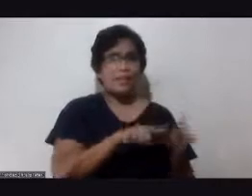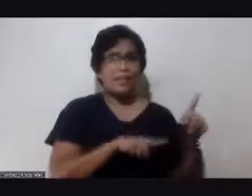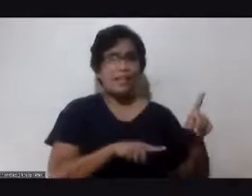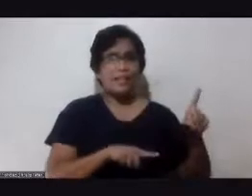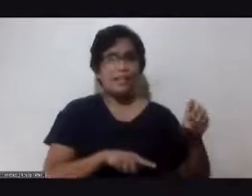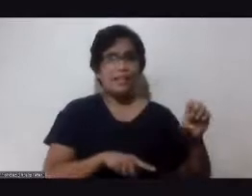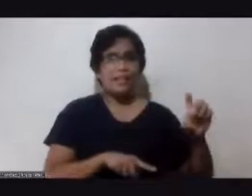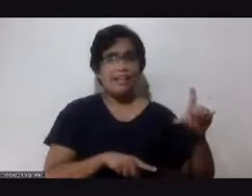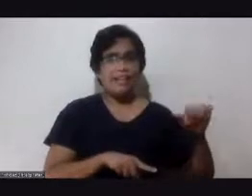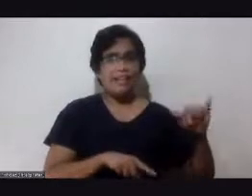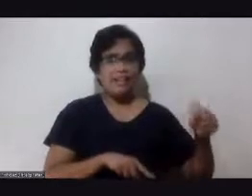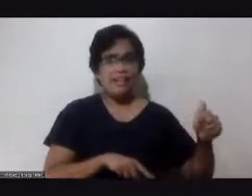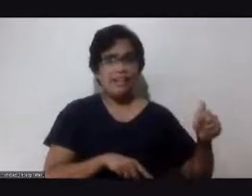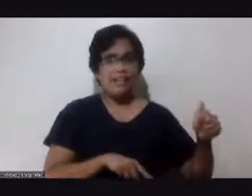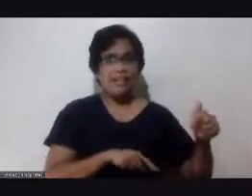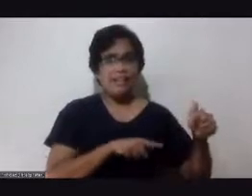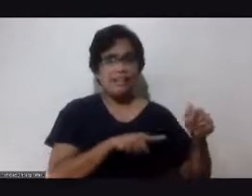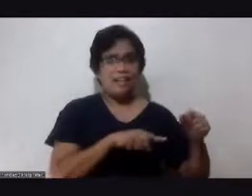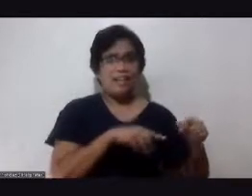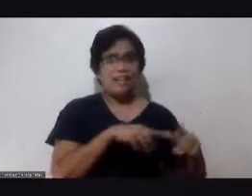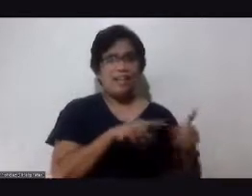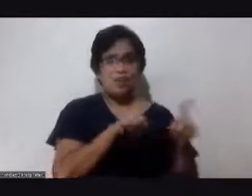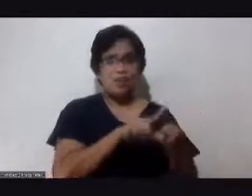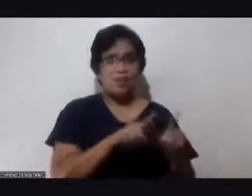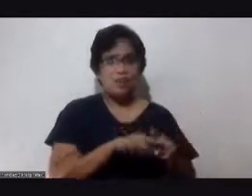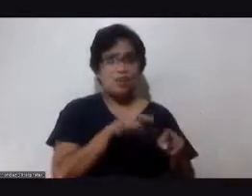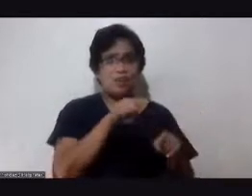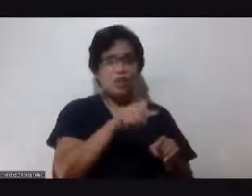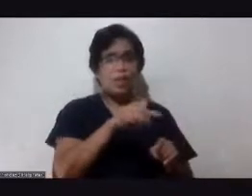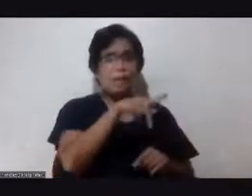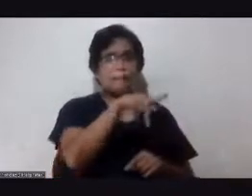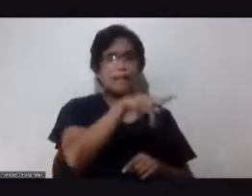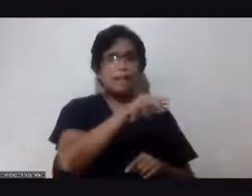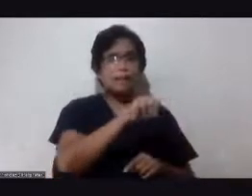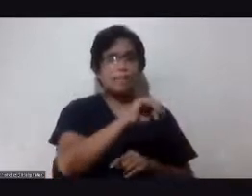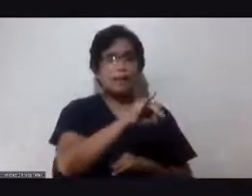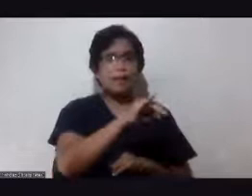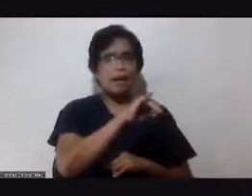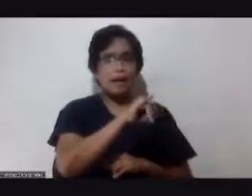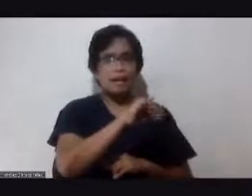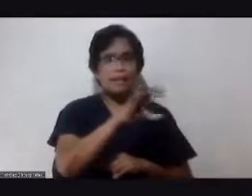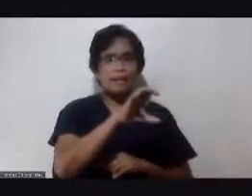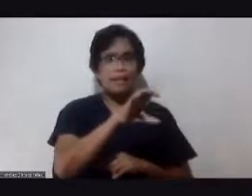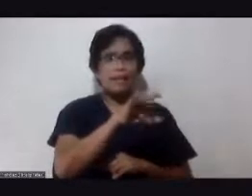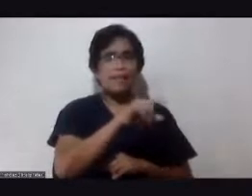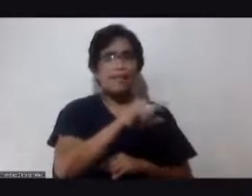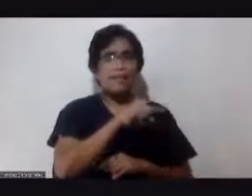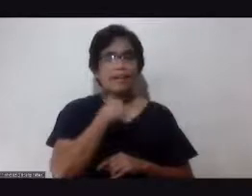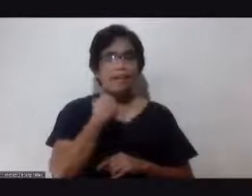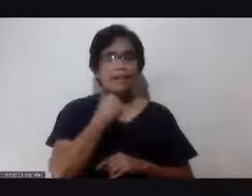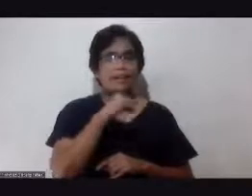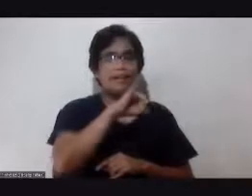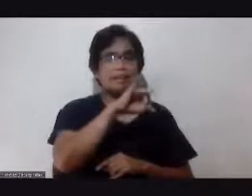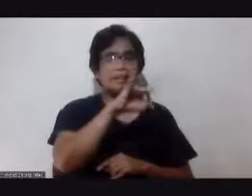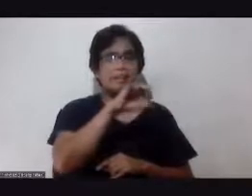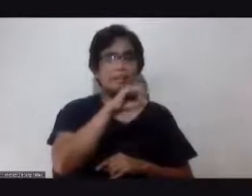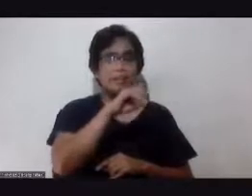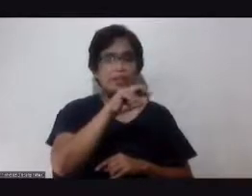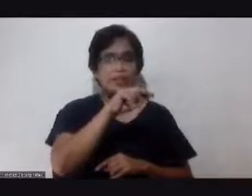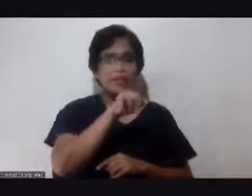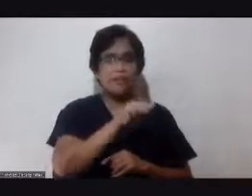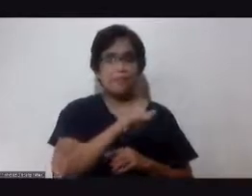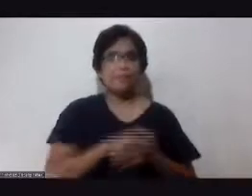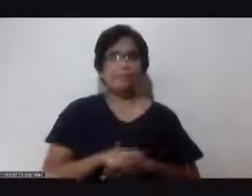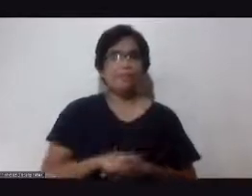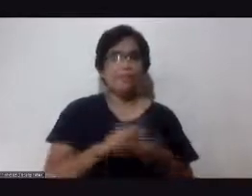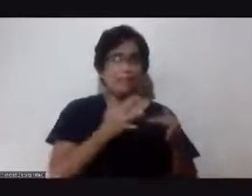by Delia Treino at shout out din po tayo sa PMIC kay Father Jonah yan yan po so brother Benson yung